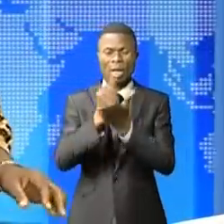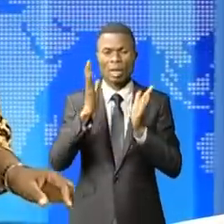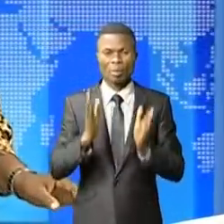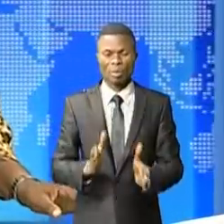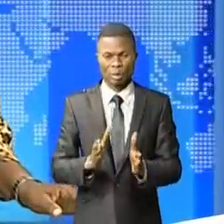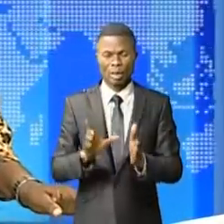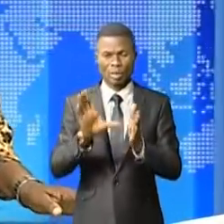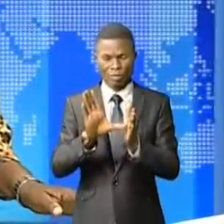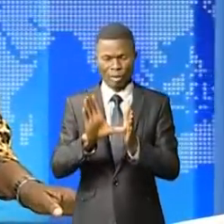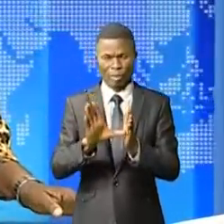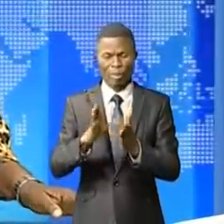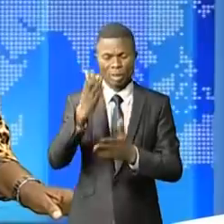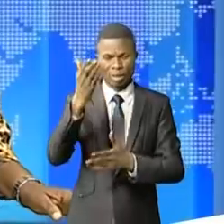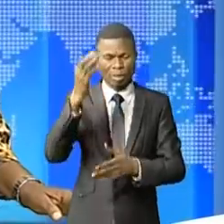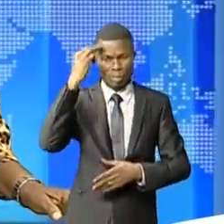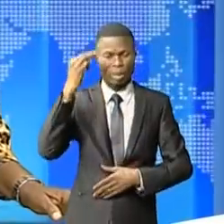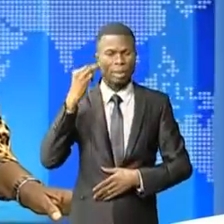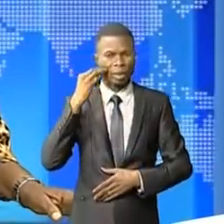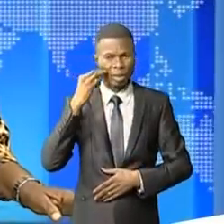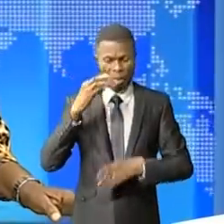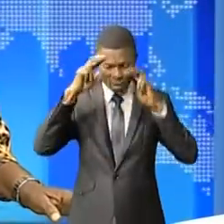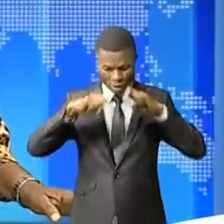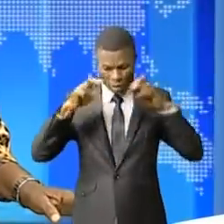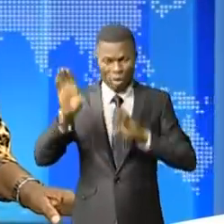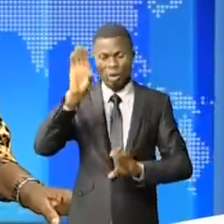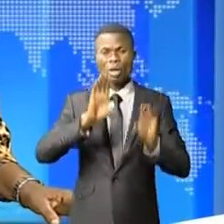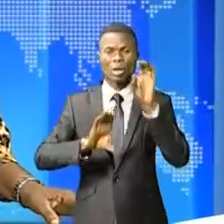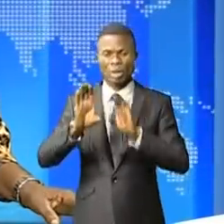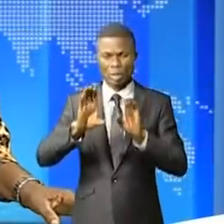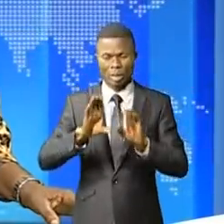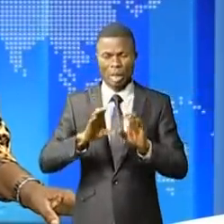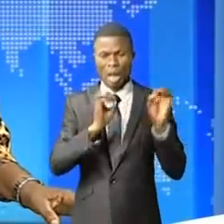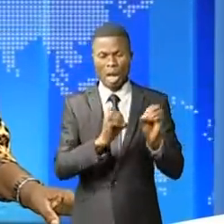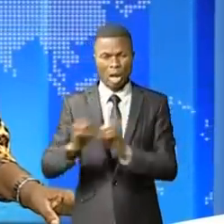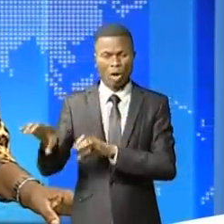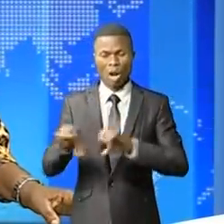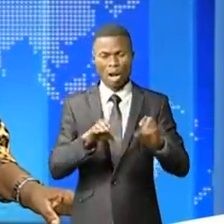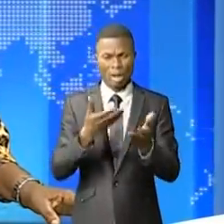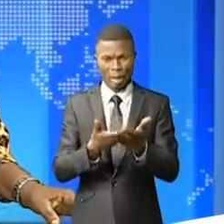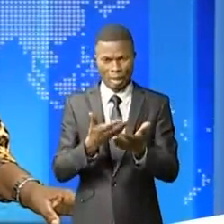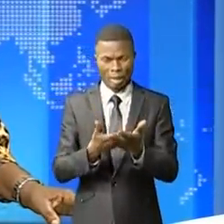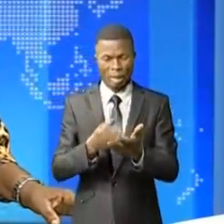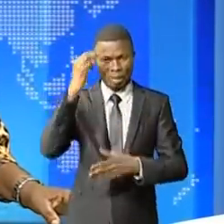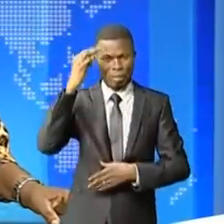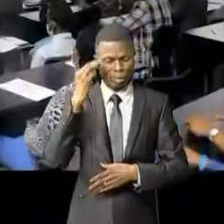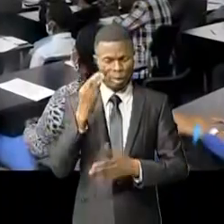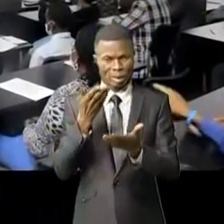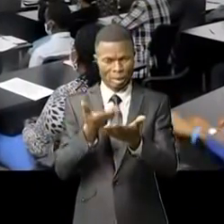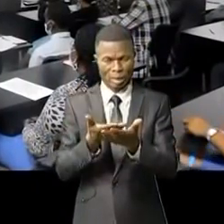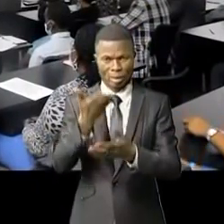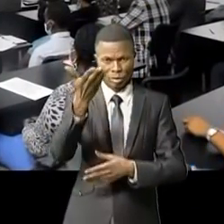José Pondakabangou, ministre de la Recherche scientifique, a présidé cette cérémonie comme ministre des tutelles.